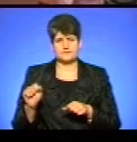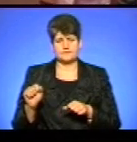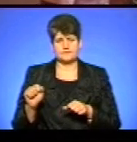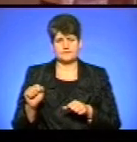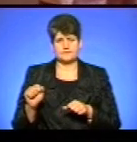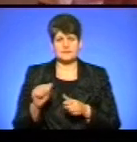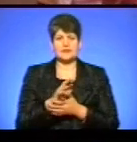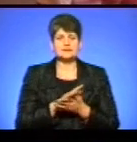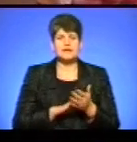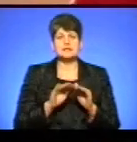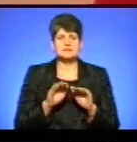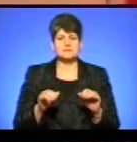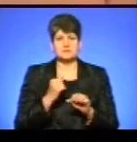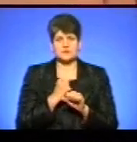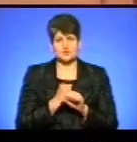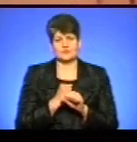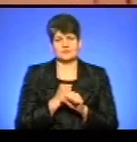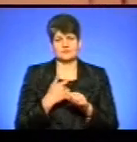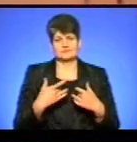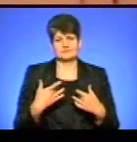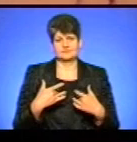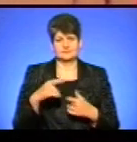Далі з дітьми працюють аніматори.